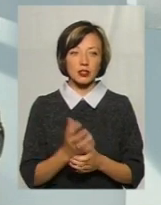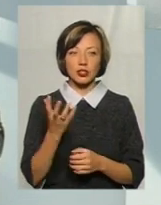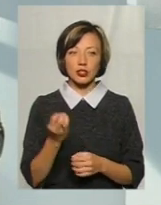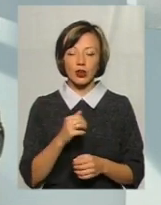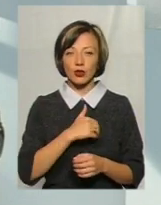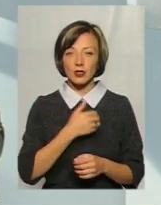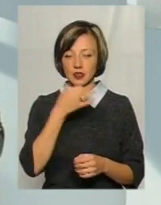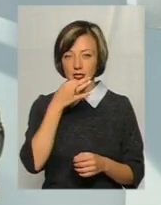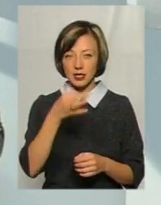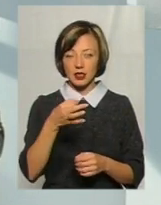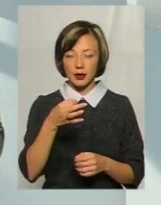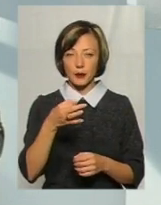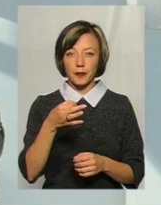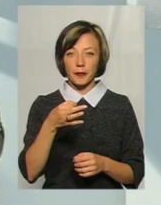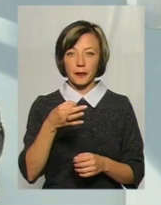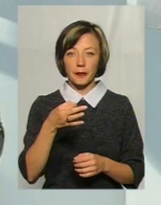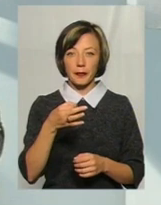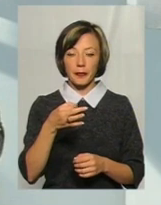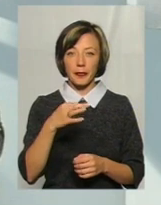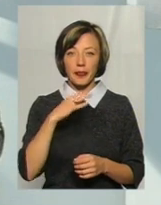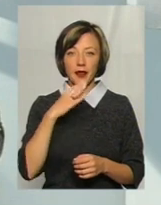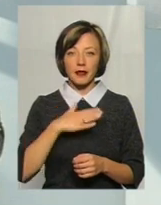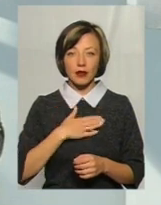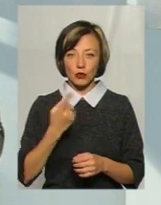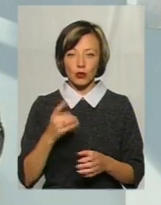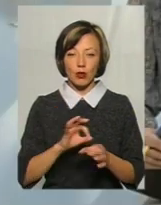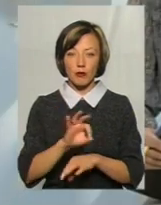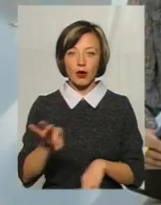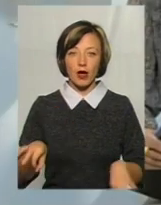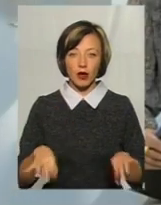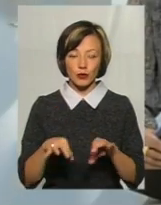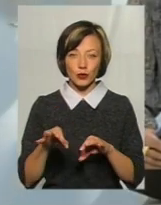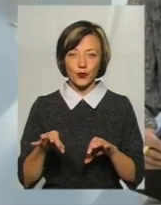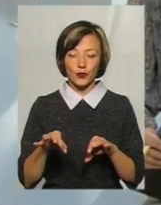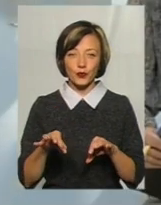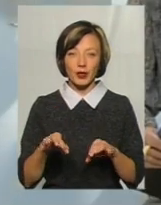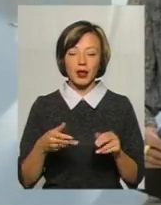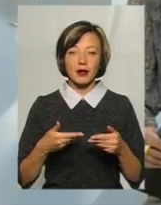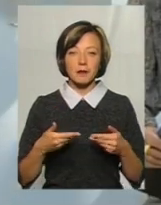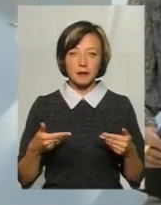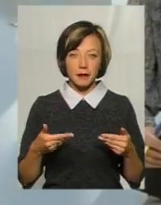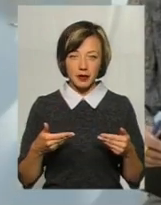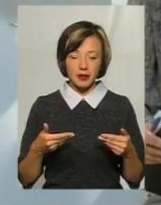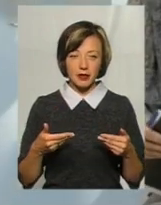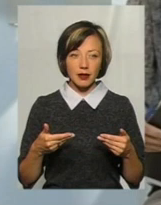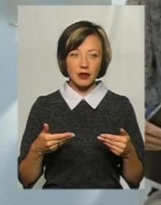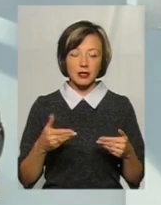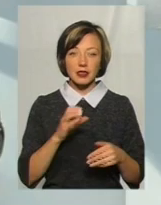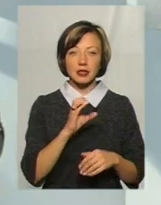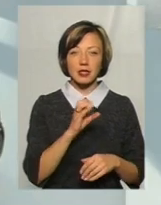перейти до нашого одного проєкту, зокрема, ми з Сергієм Толстіхіним